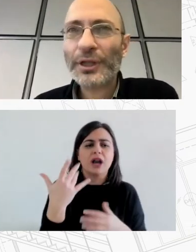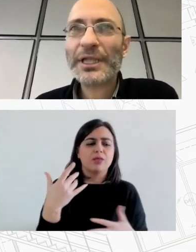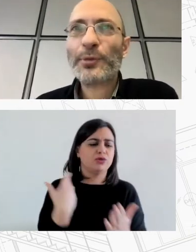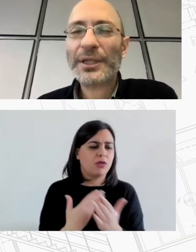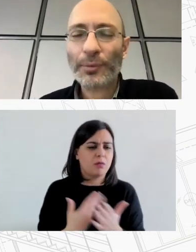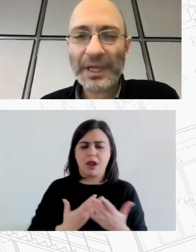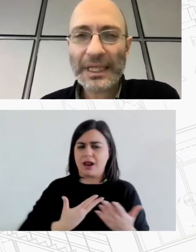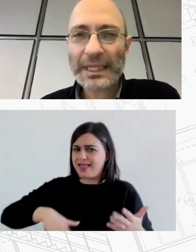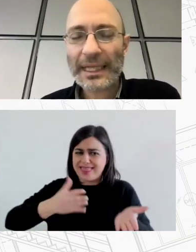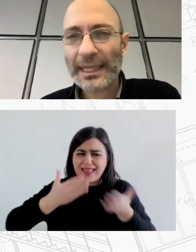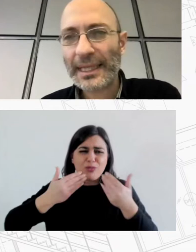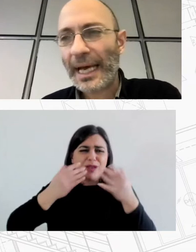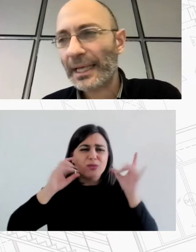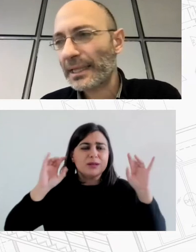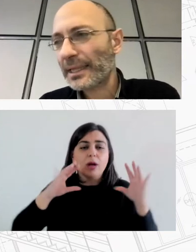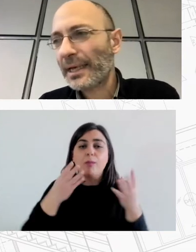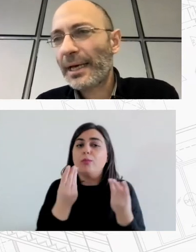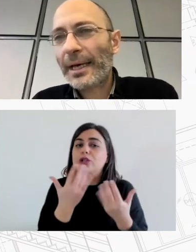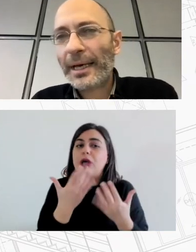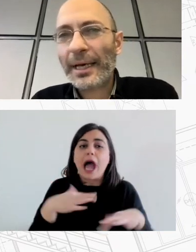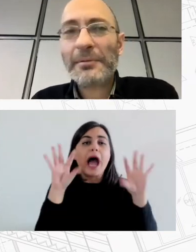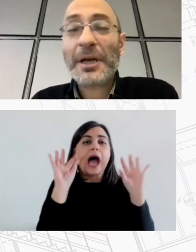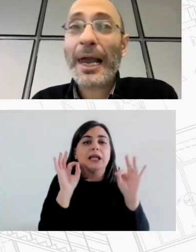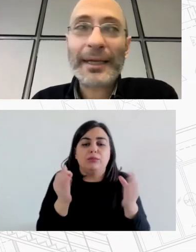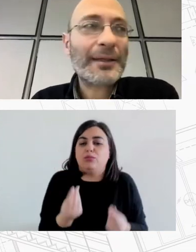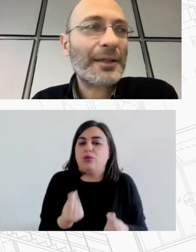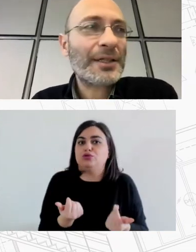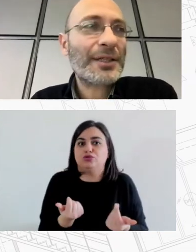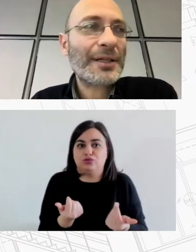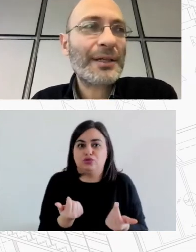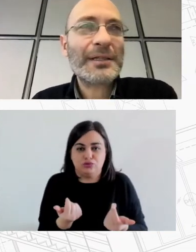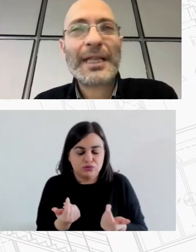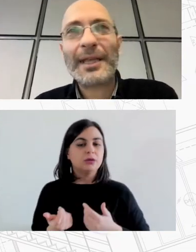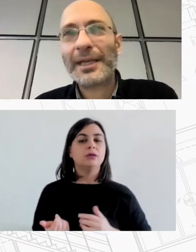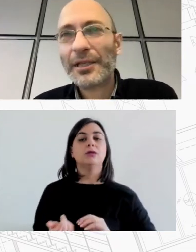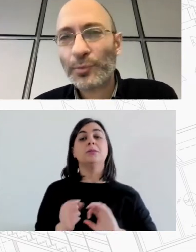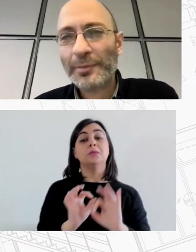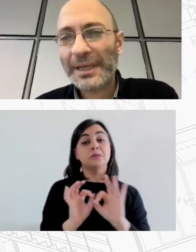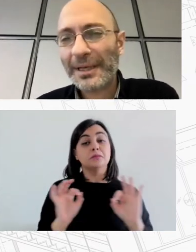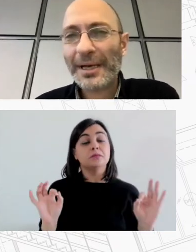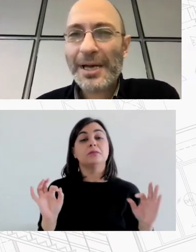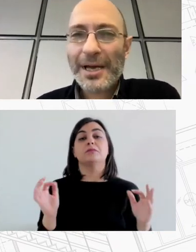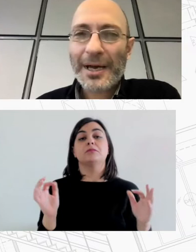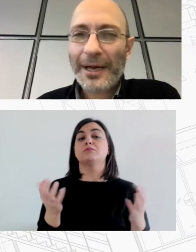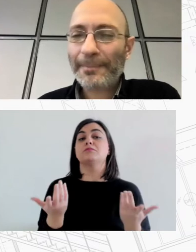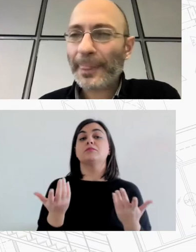δρασιότητας προαστιοποίησης της αστικής διάχυσης αλλά και της σταδιακής ας πούμε